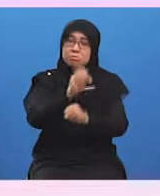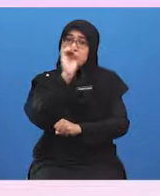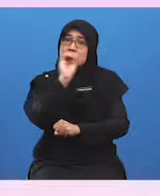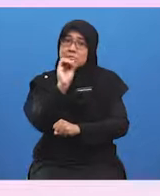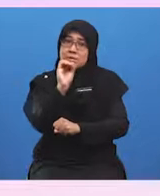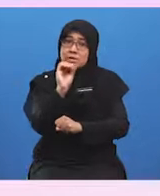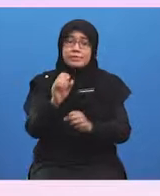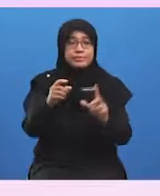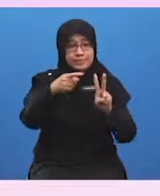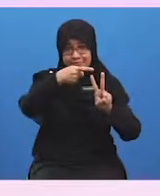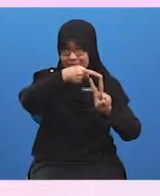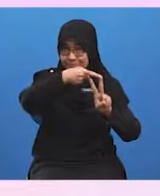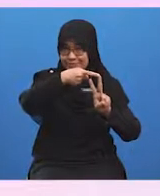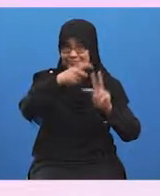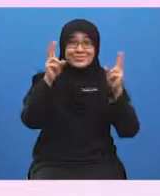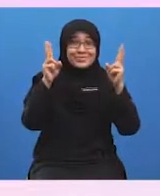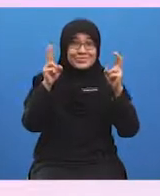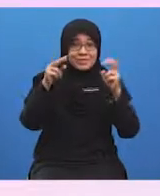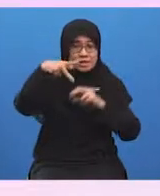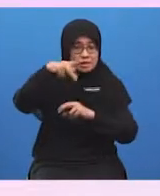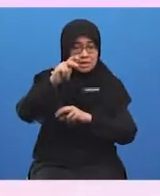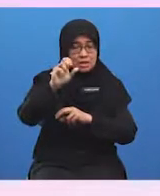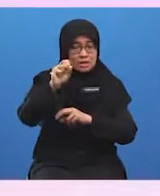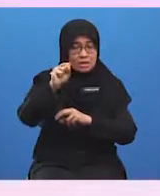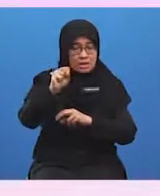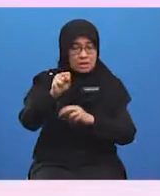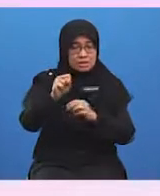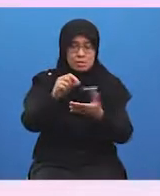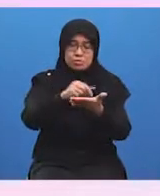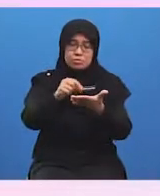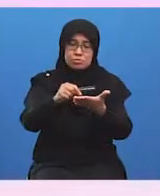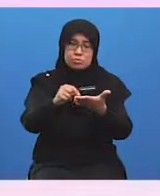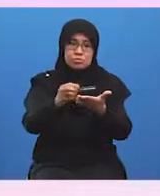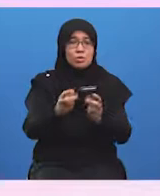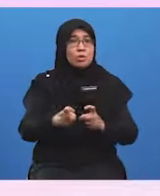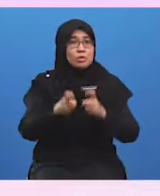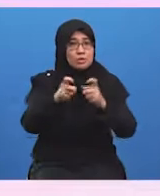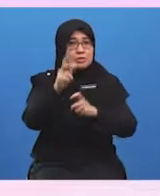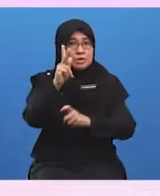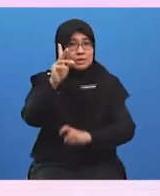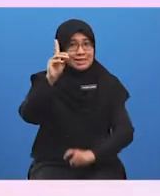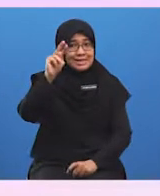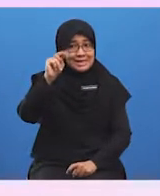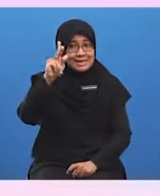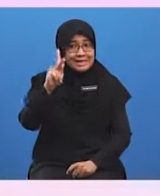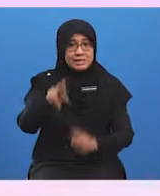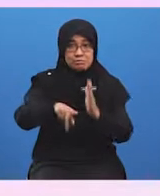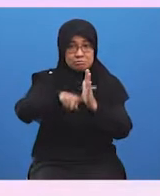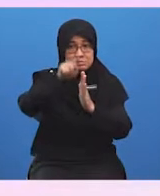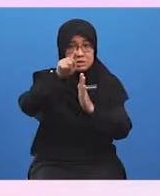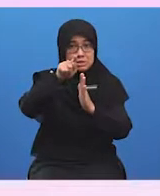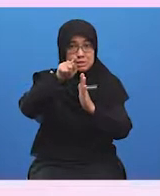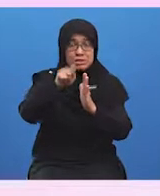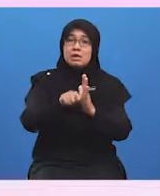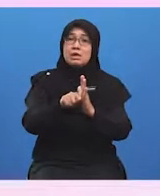Keratan akhbah kedua pula bertajuk PKS catat sumbangan KDNK lebih tinggi dan keratan akhbah